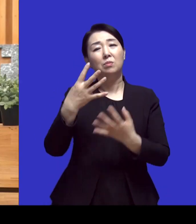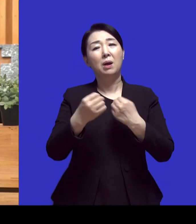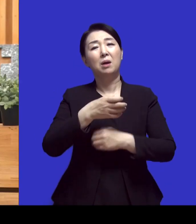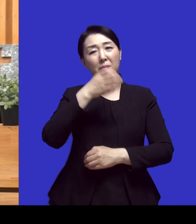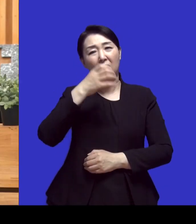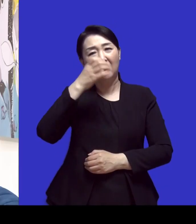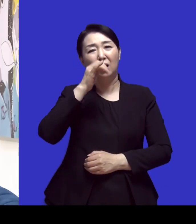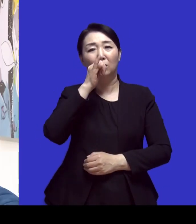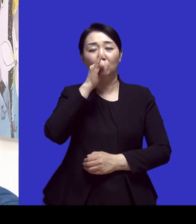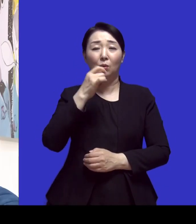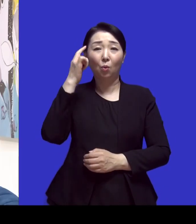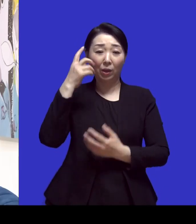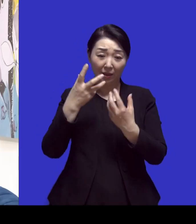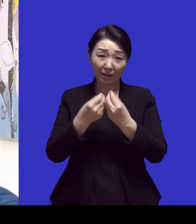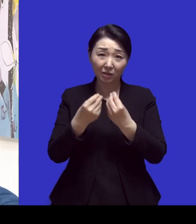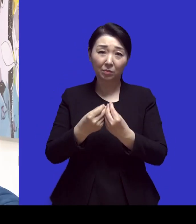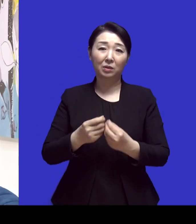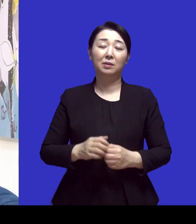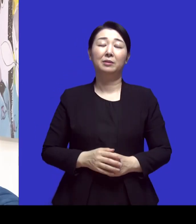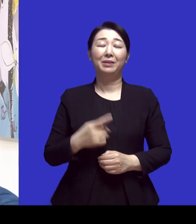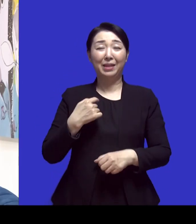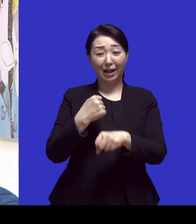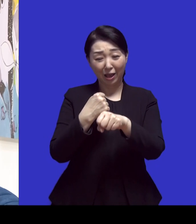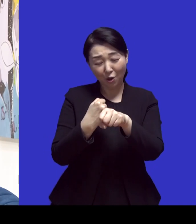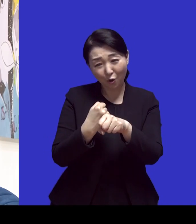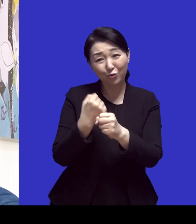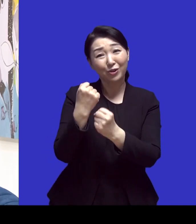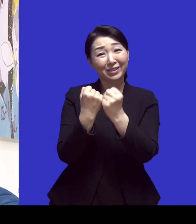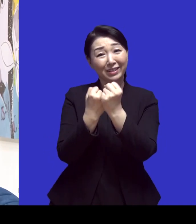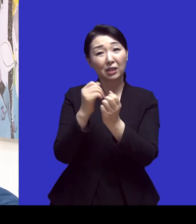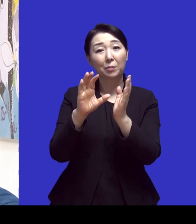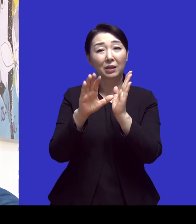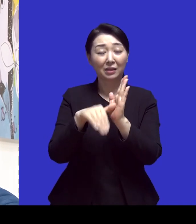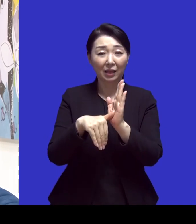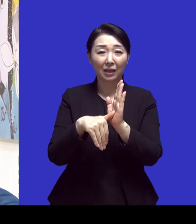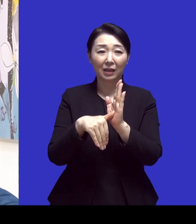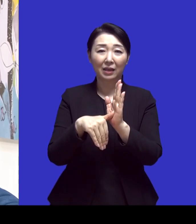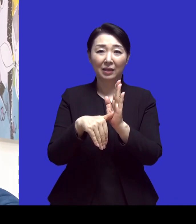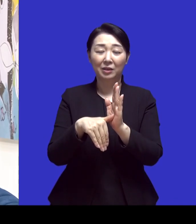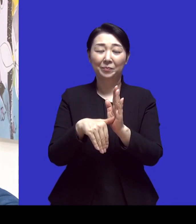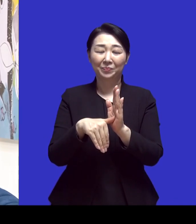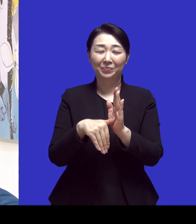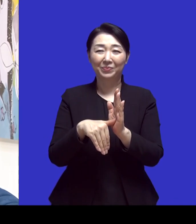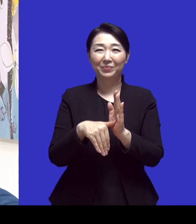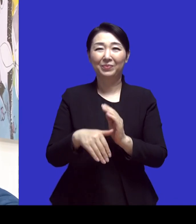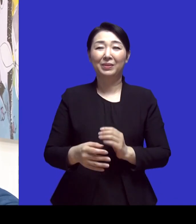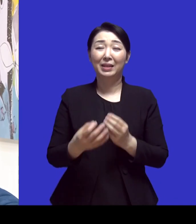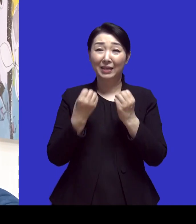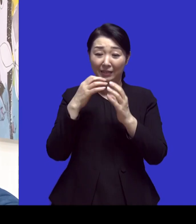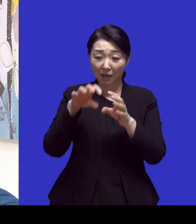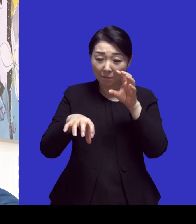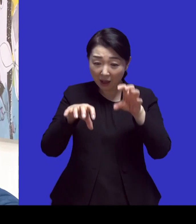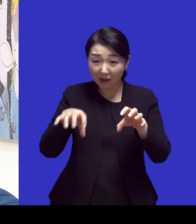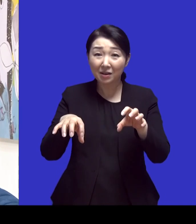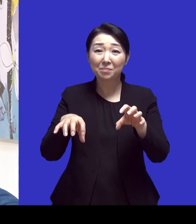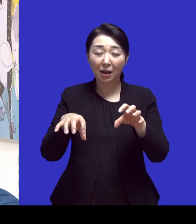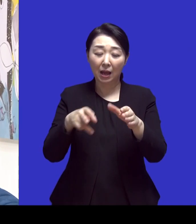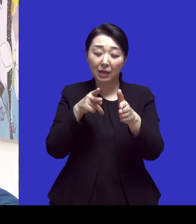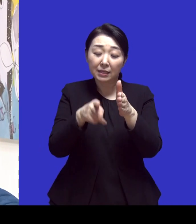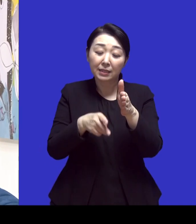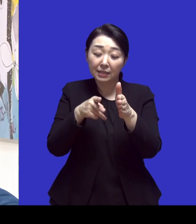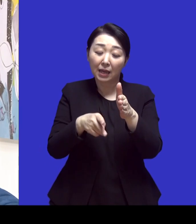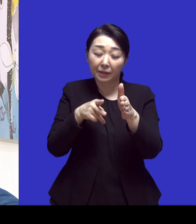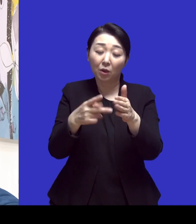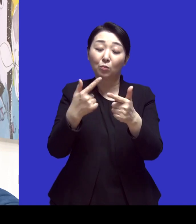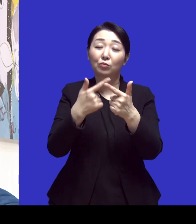드시잖아요 예 예를 들면 제가 학회 가려고 예전에 KTX 업 있기 전에 새마을을 타고 이제 부산에